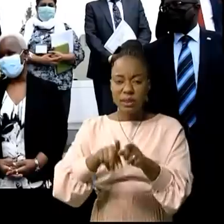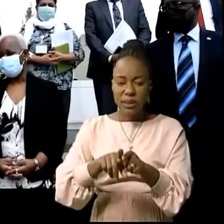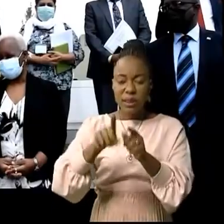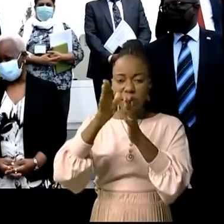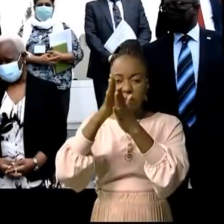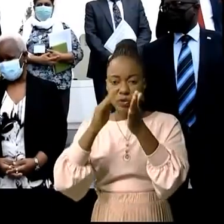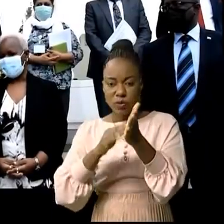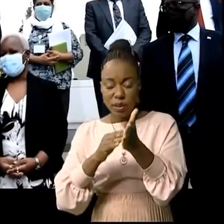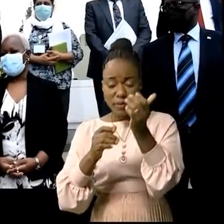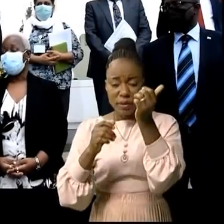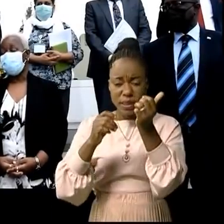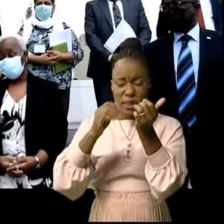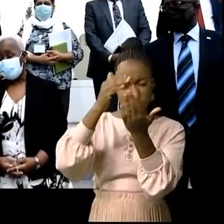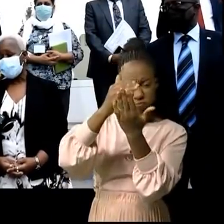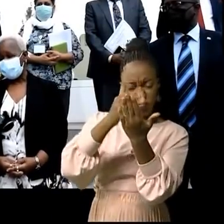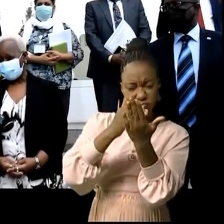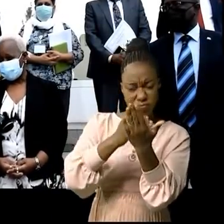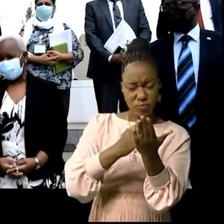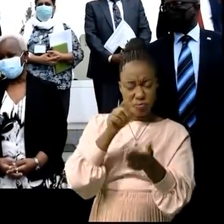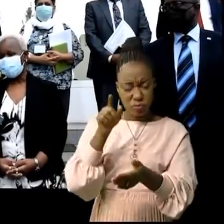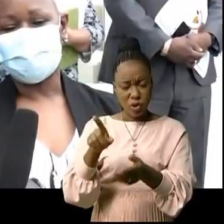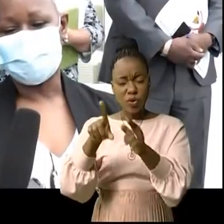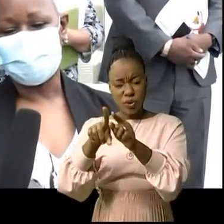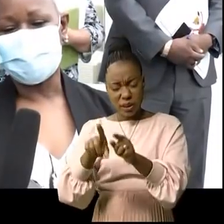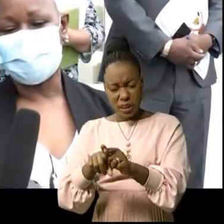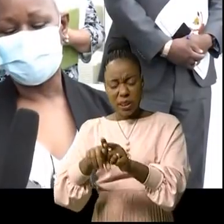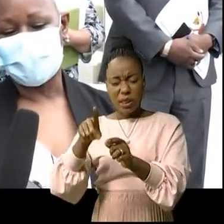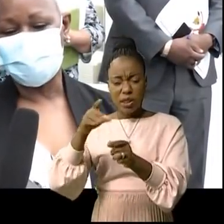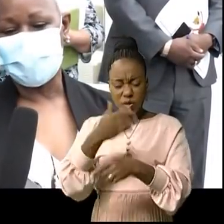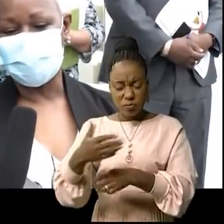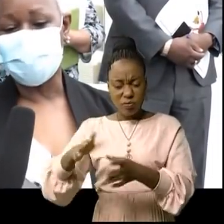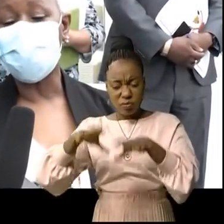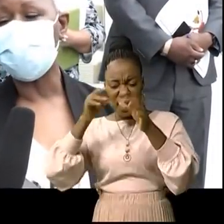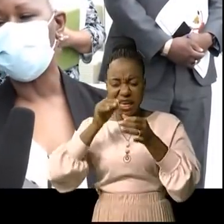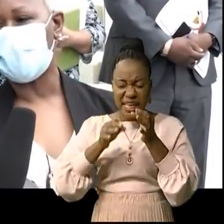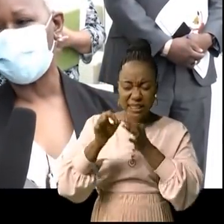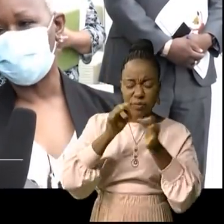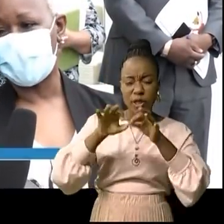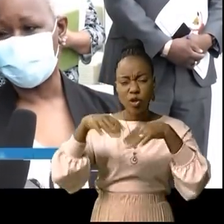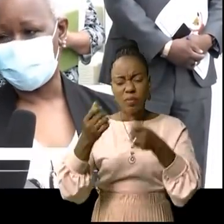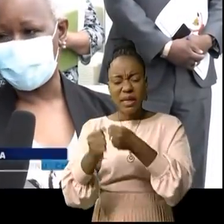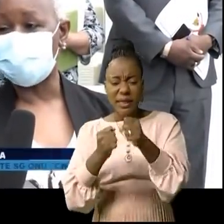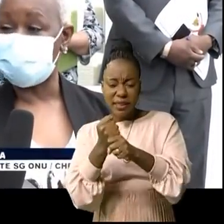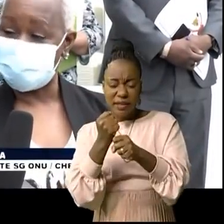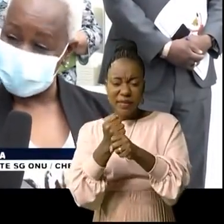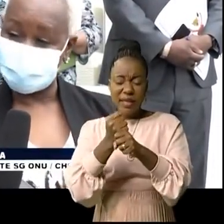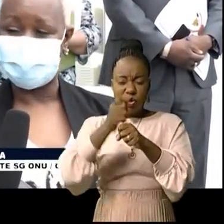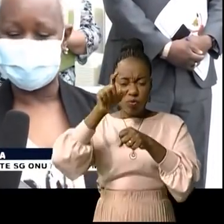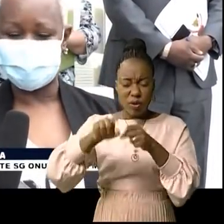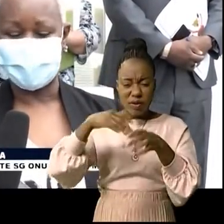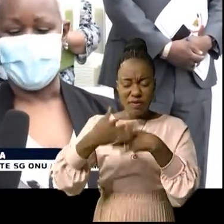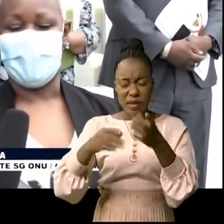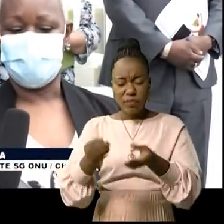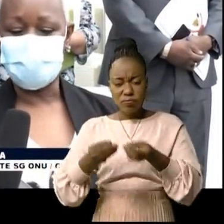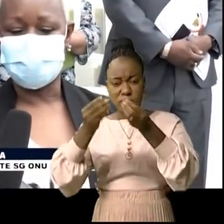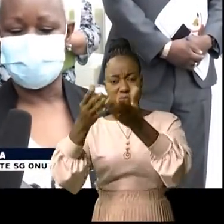jalons et beaucoup d'indicateurs qui expliquent comment le travail doit être fait, donc mises en